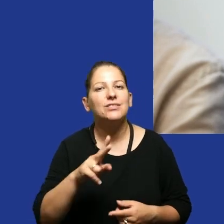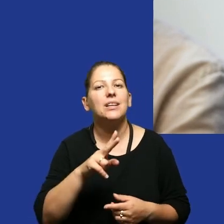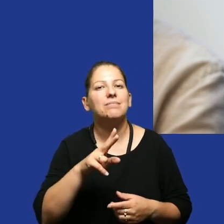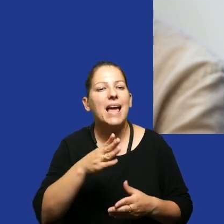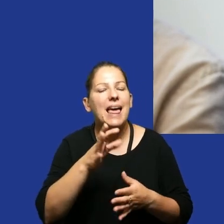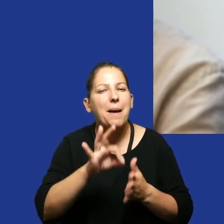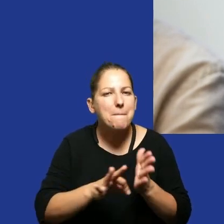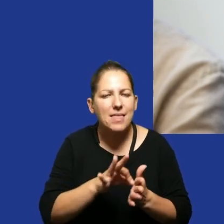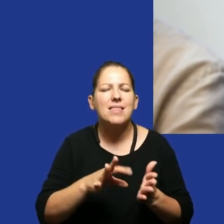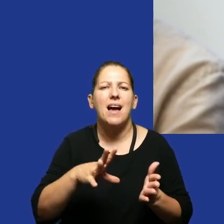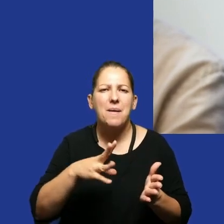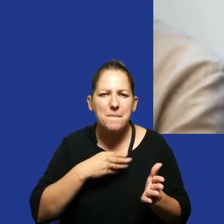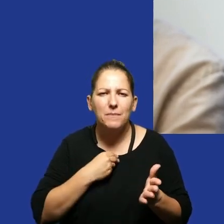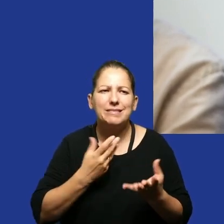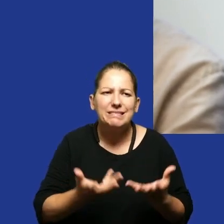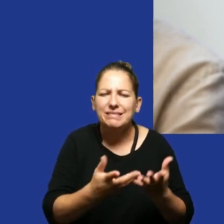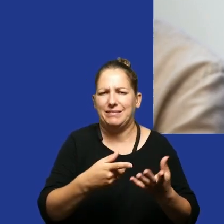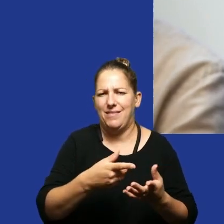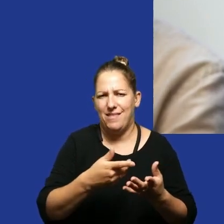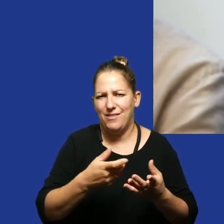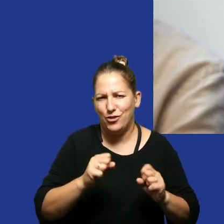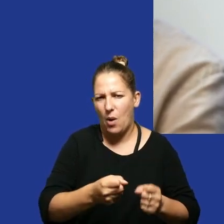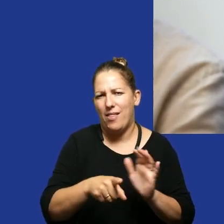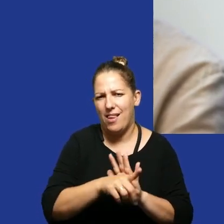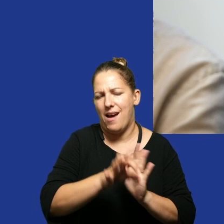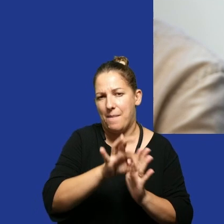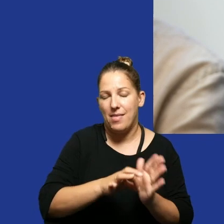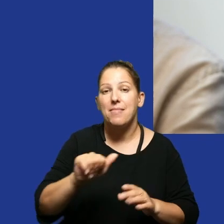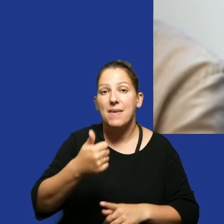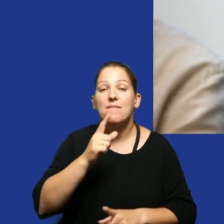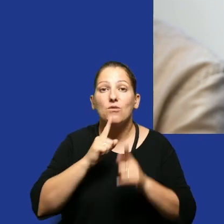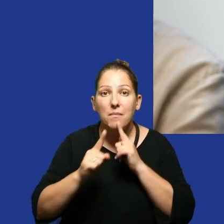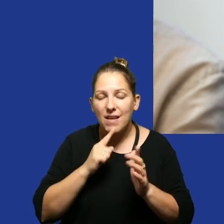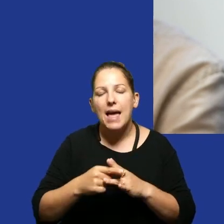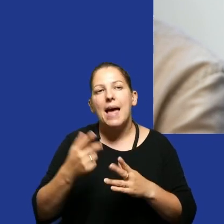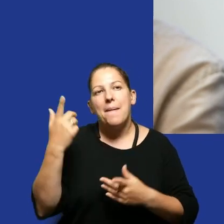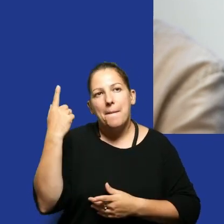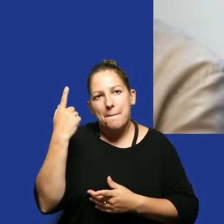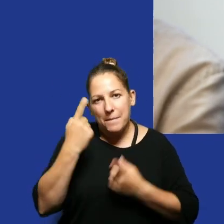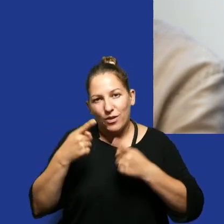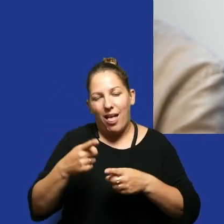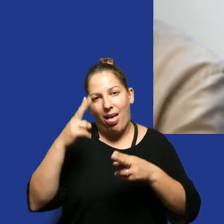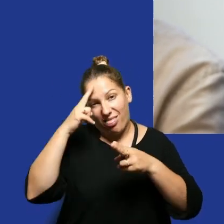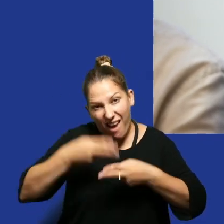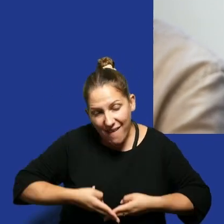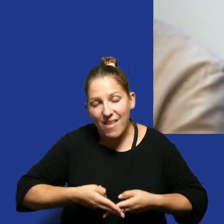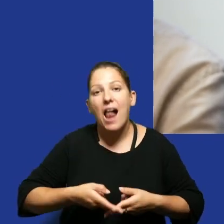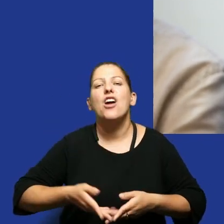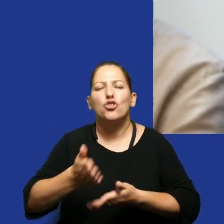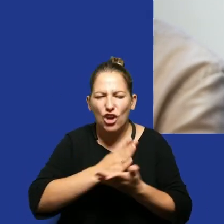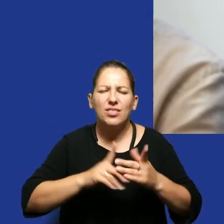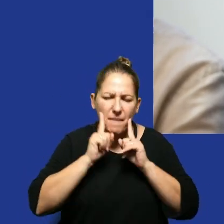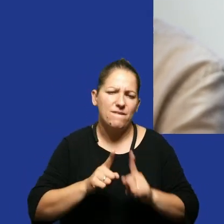pokroić naprawdę i zacznijmy od rozmowy tak jak mówię wiem, że nieco naiwne ale część część porozmawia